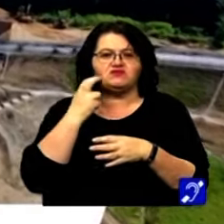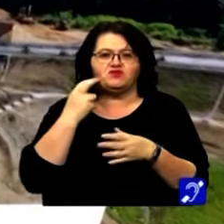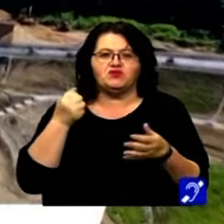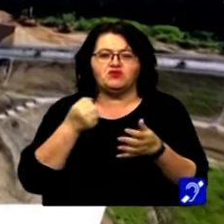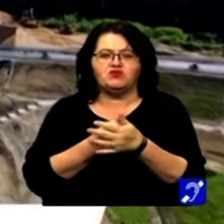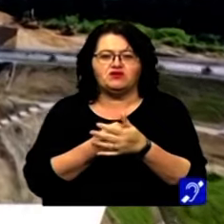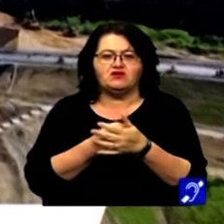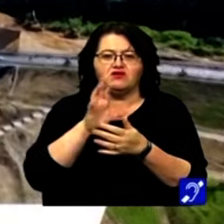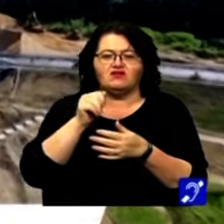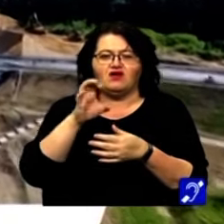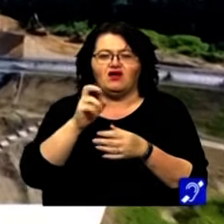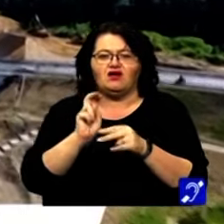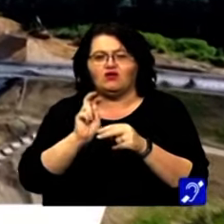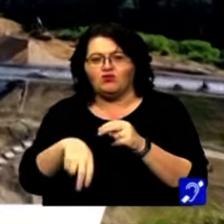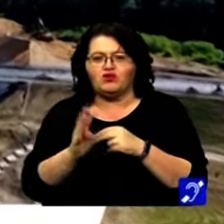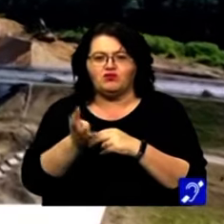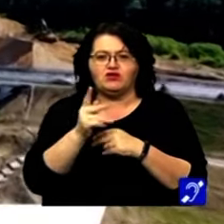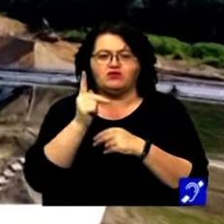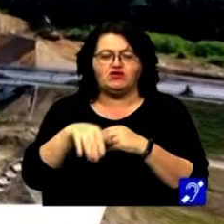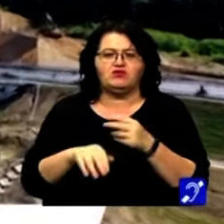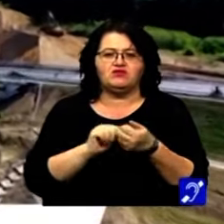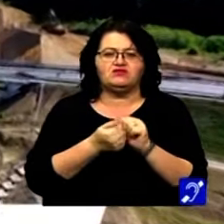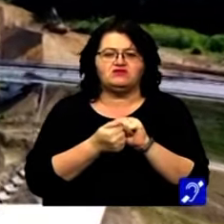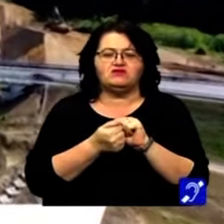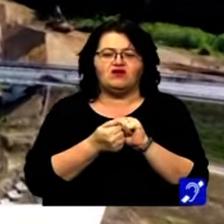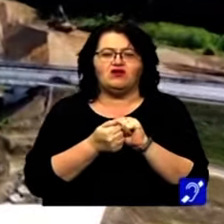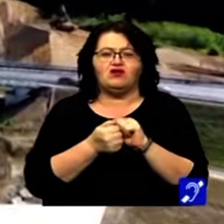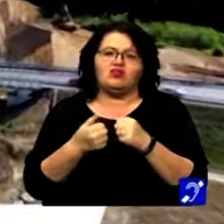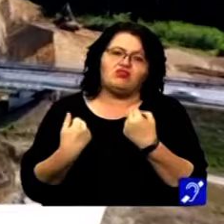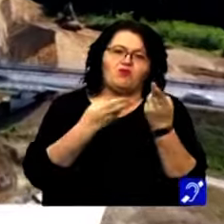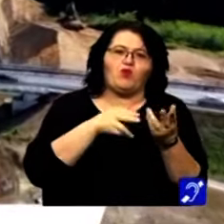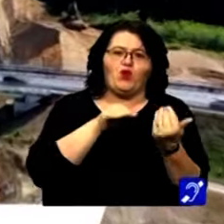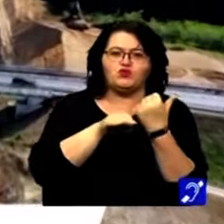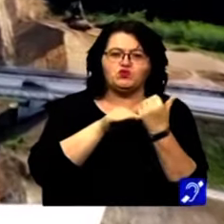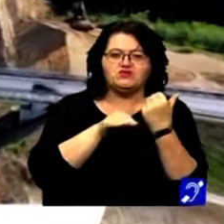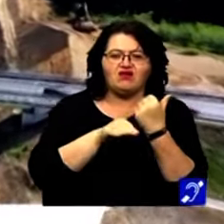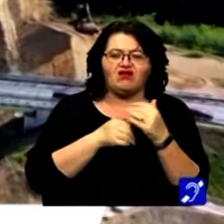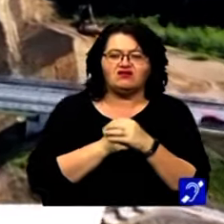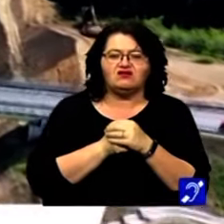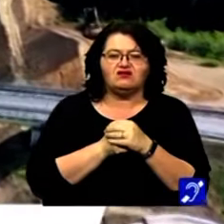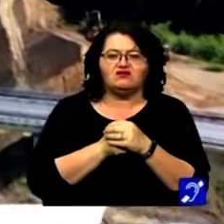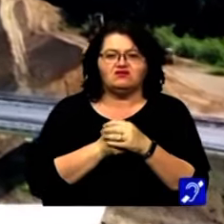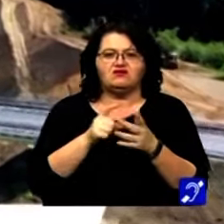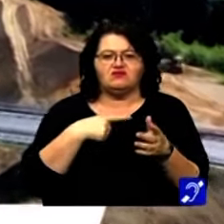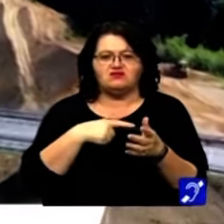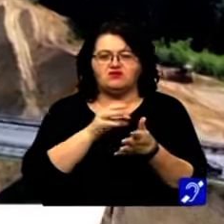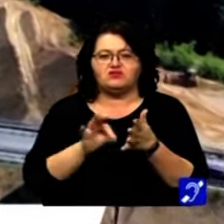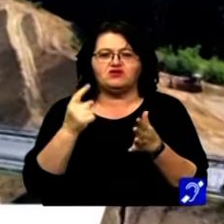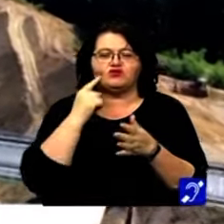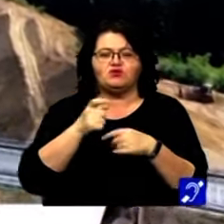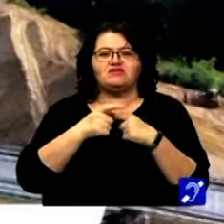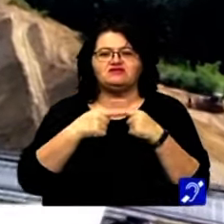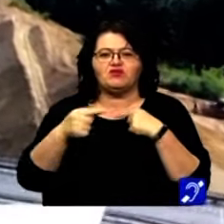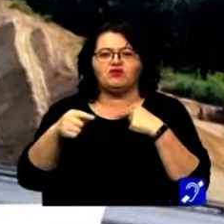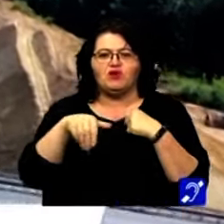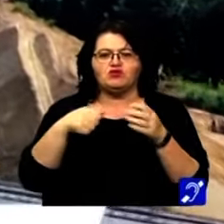mergi până la Nădlacte, dai jos 14 km sau cât te dai, reurci. E o rușine. Pe segmentul